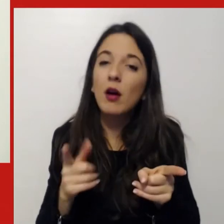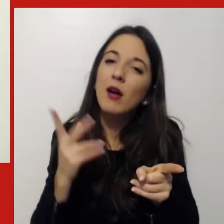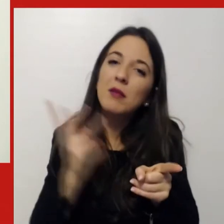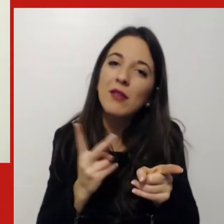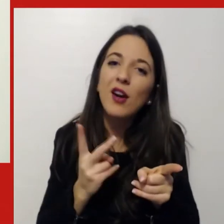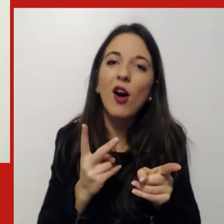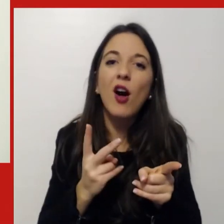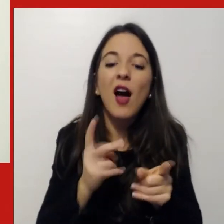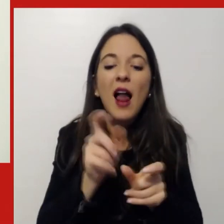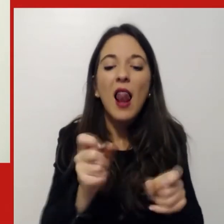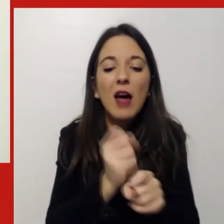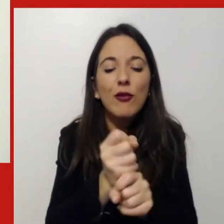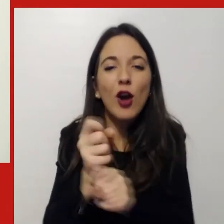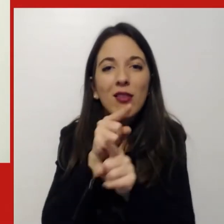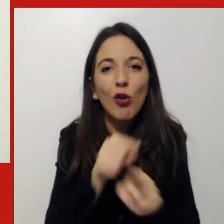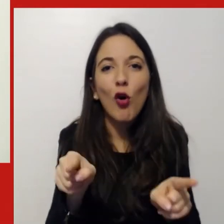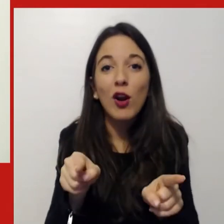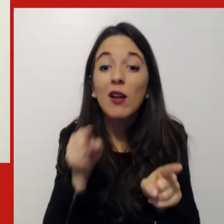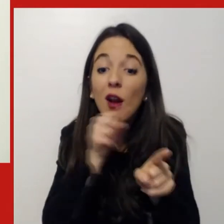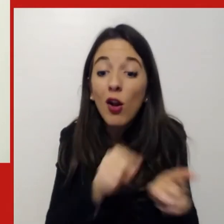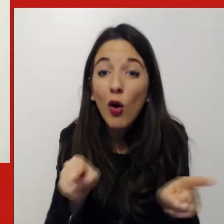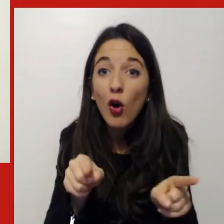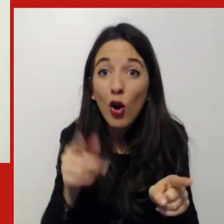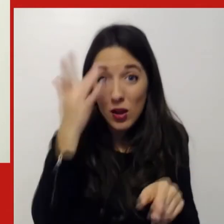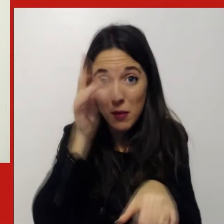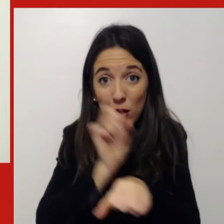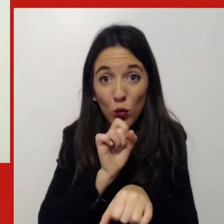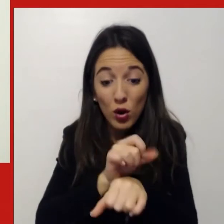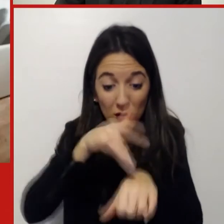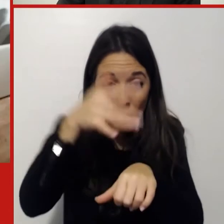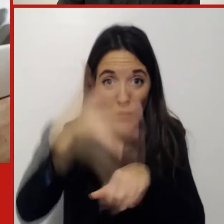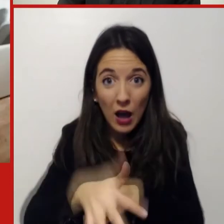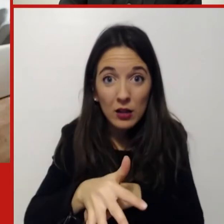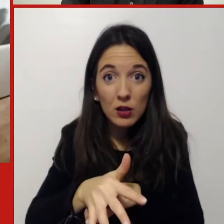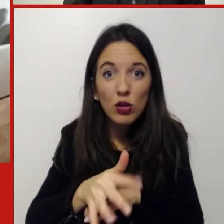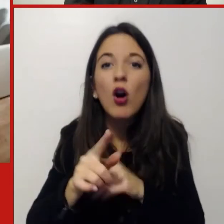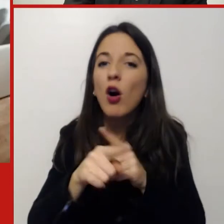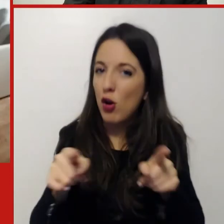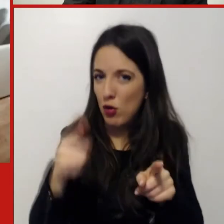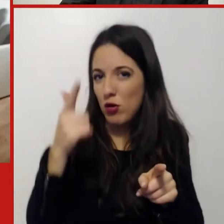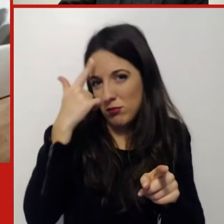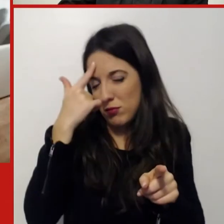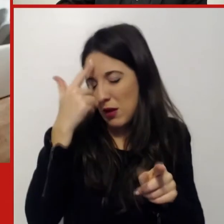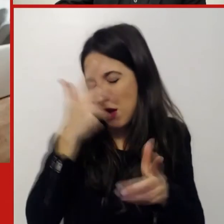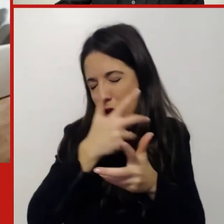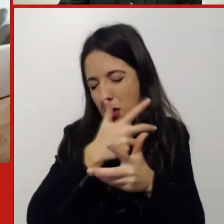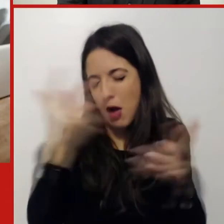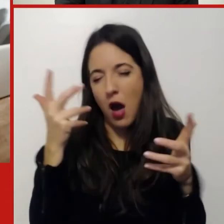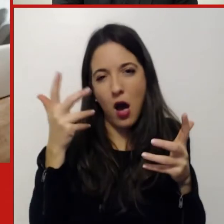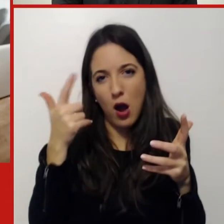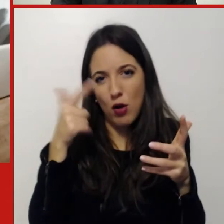provato, sperimentato lo smart working hanno le idee molto chiare. Cioè esiste